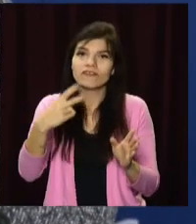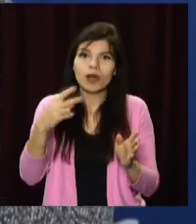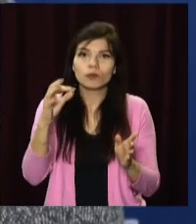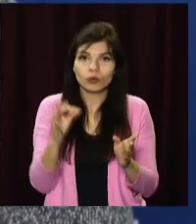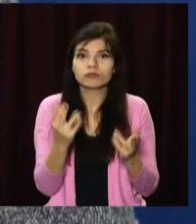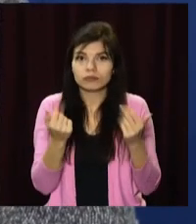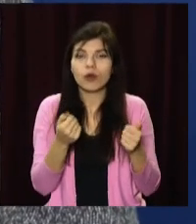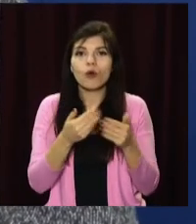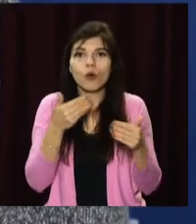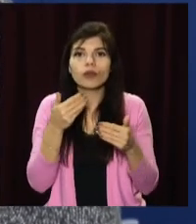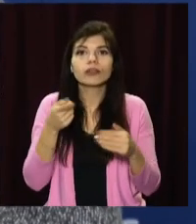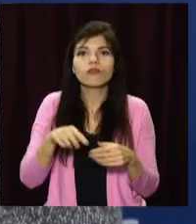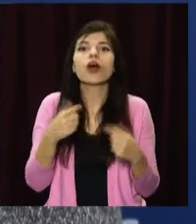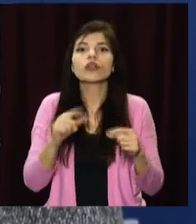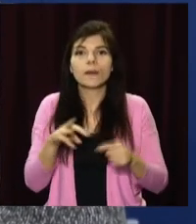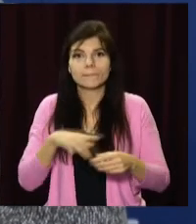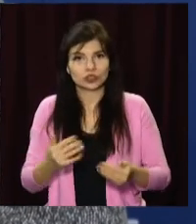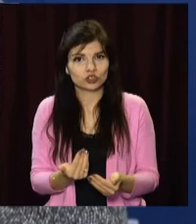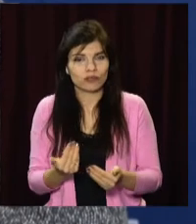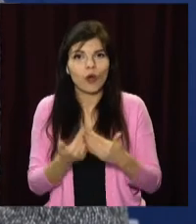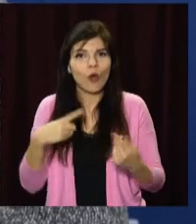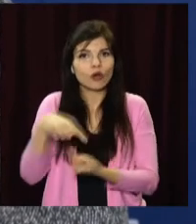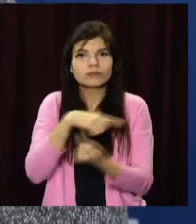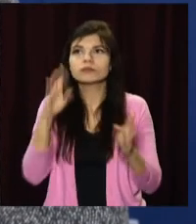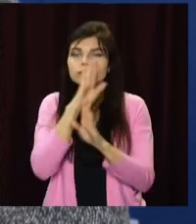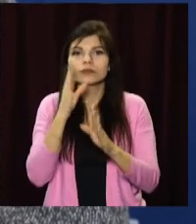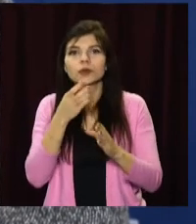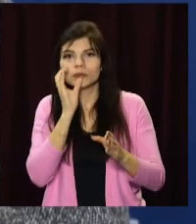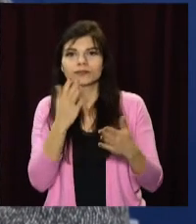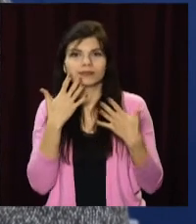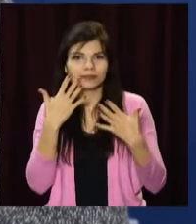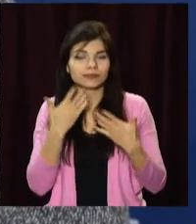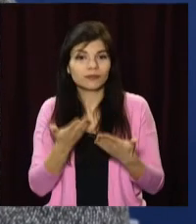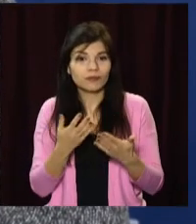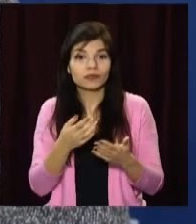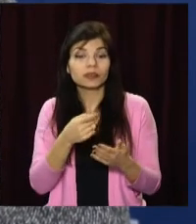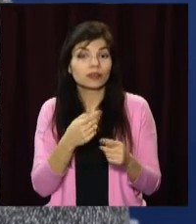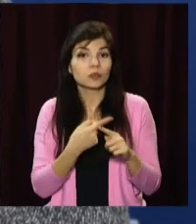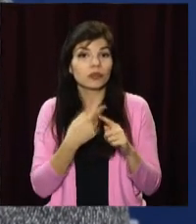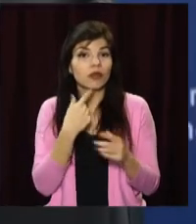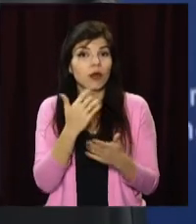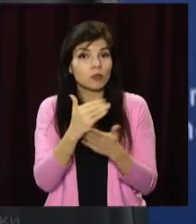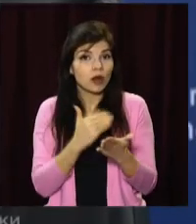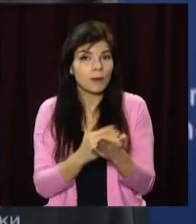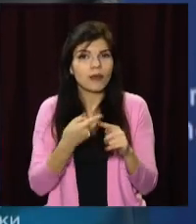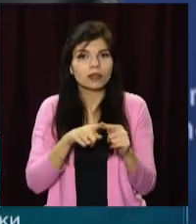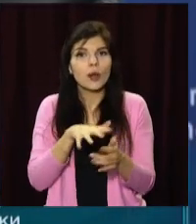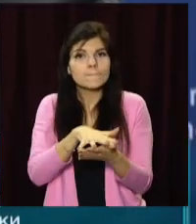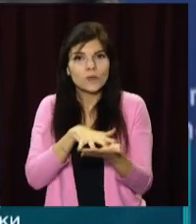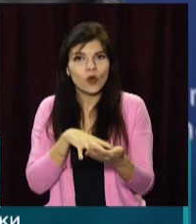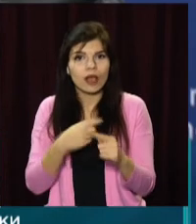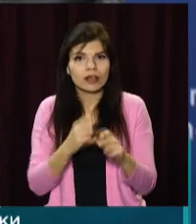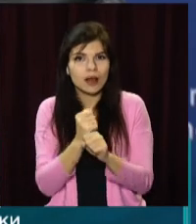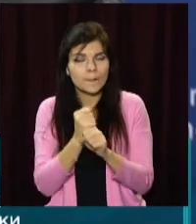на 20%, ну, около того, от того, де ми живем, от окружаючої середи. Не перша комплексна